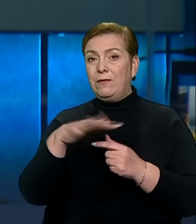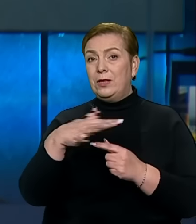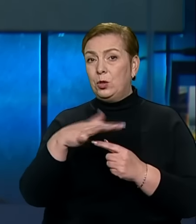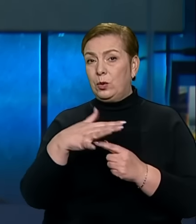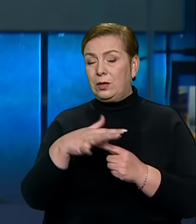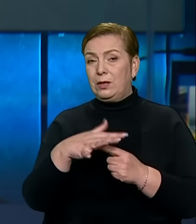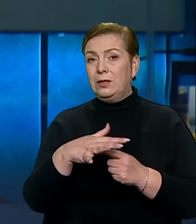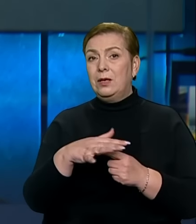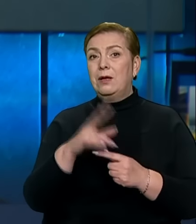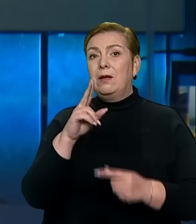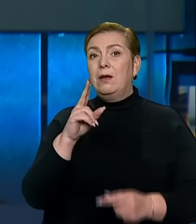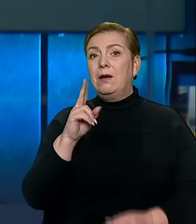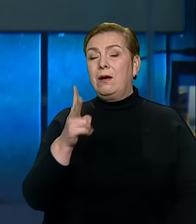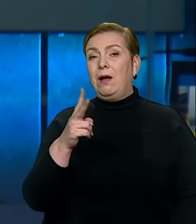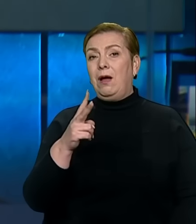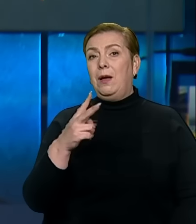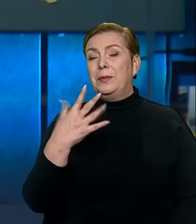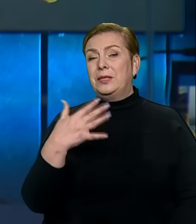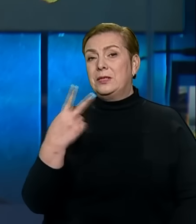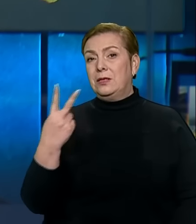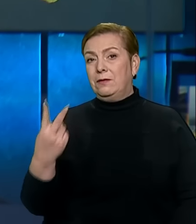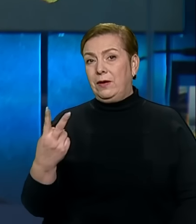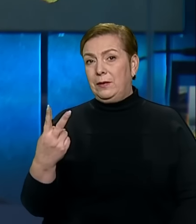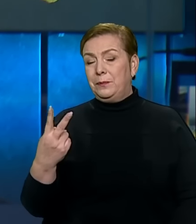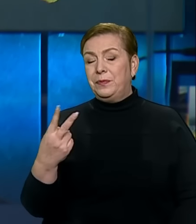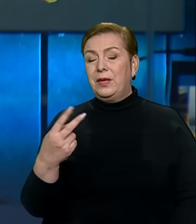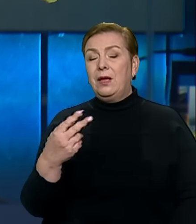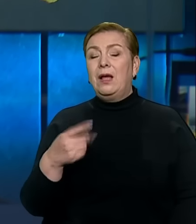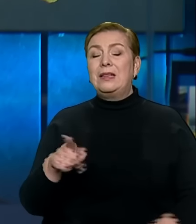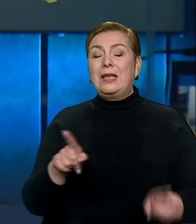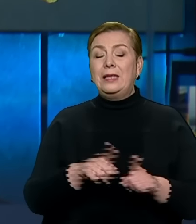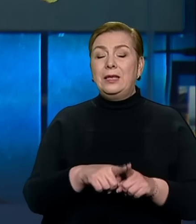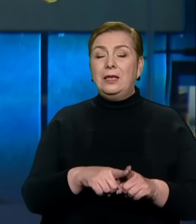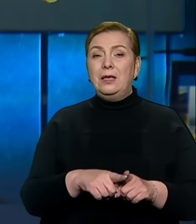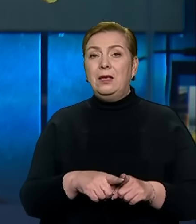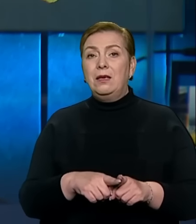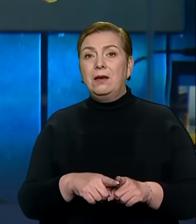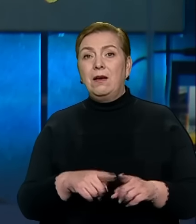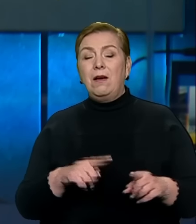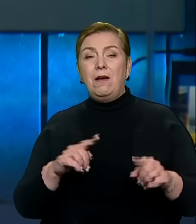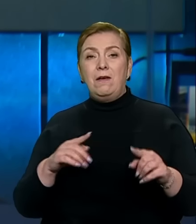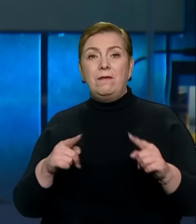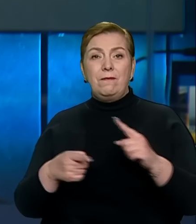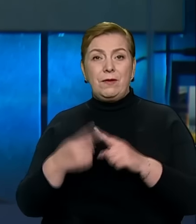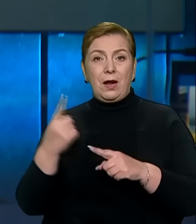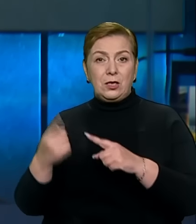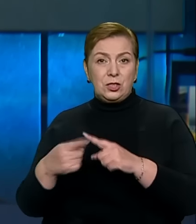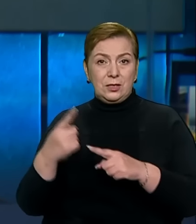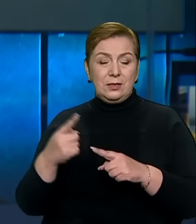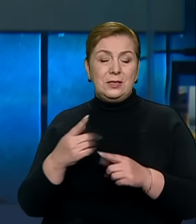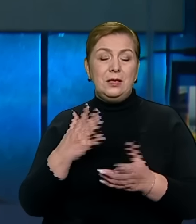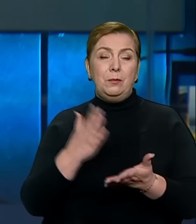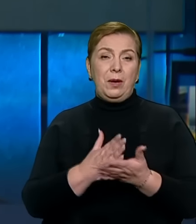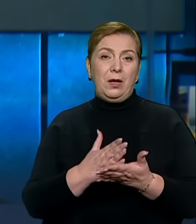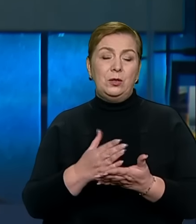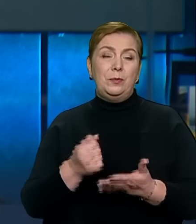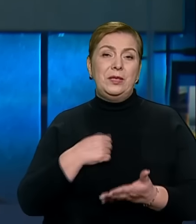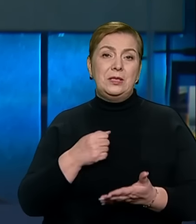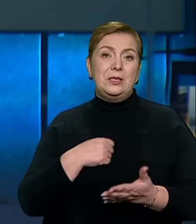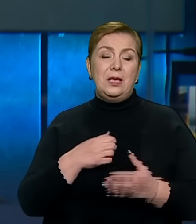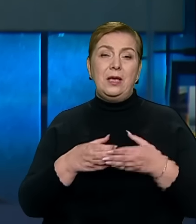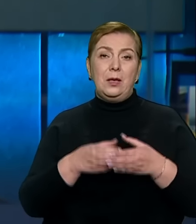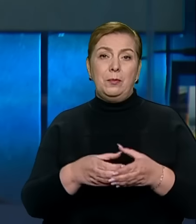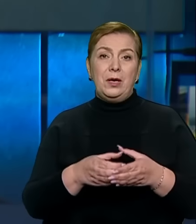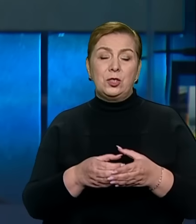безпілотні комплекси Орлан, Зала та Суперкам. Такі вражені повітряні цілі мають на своєму рахунку бійці